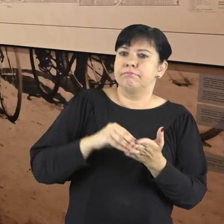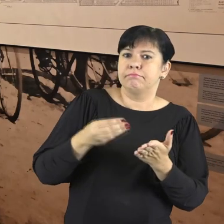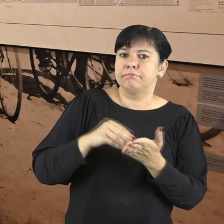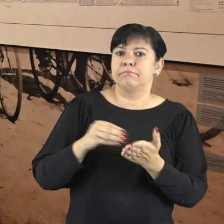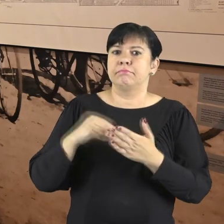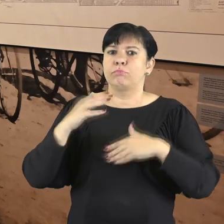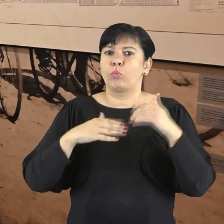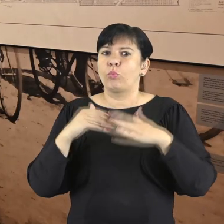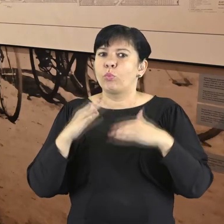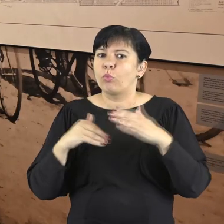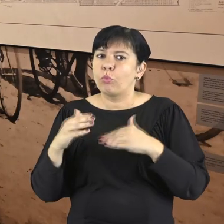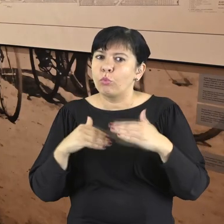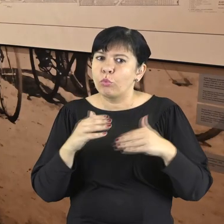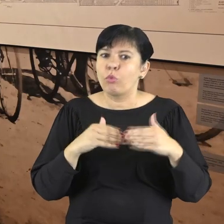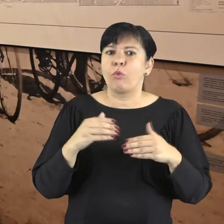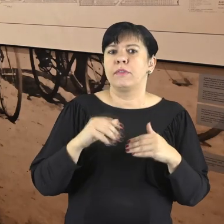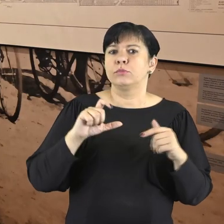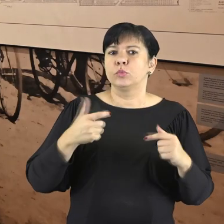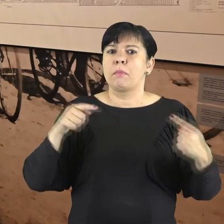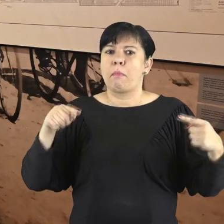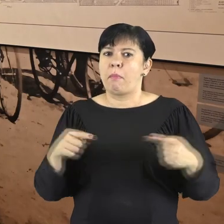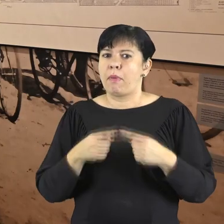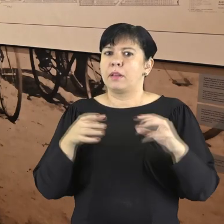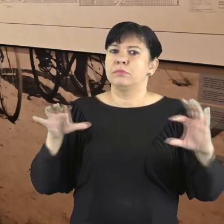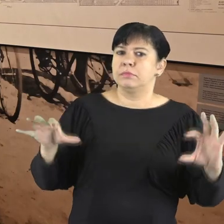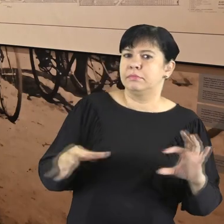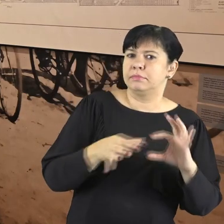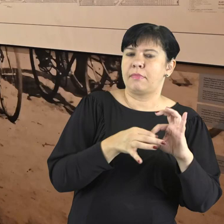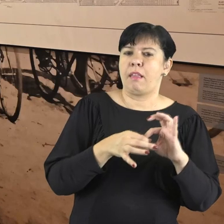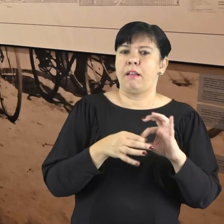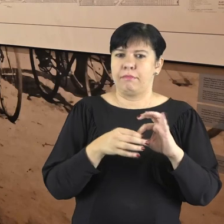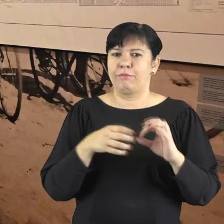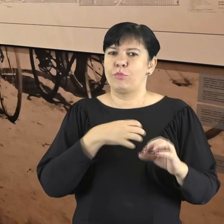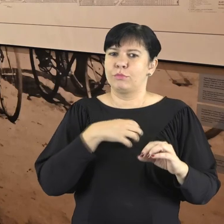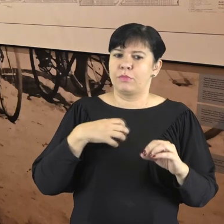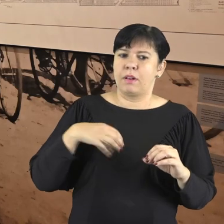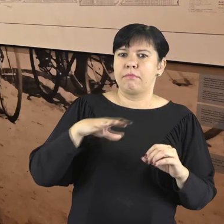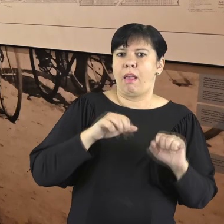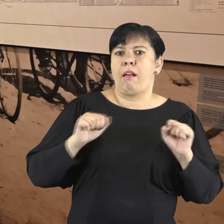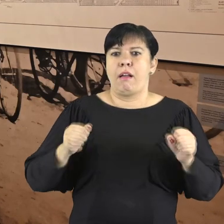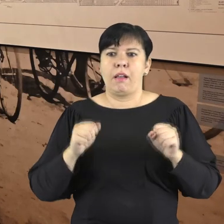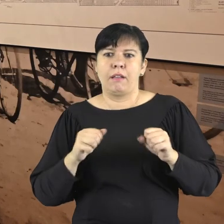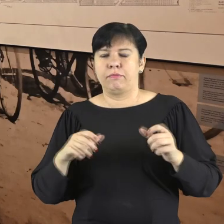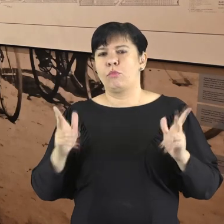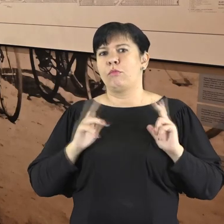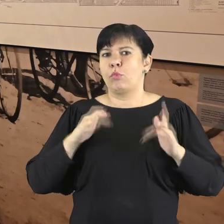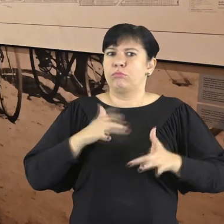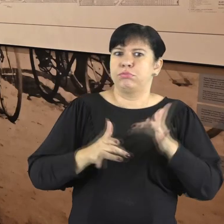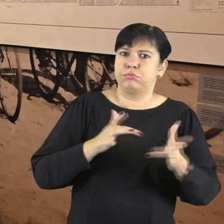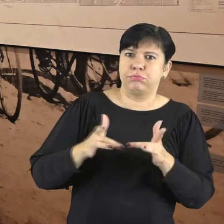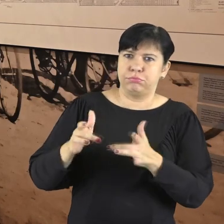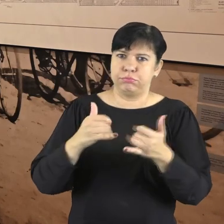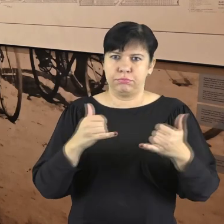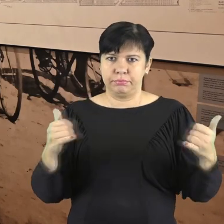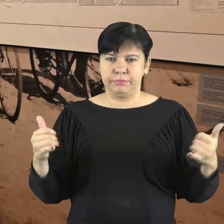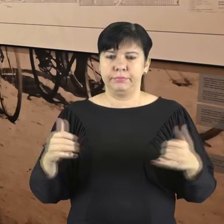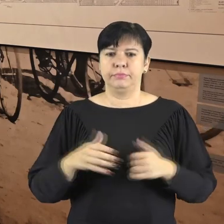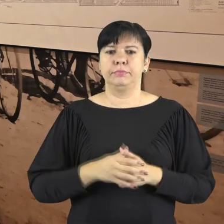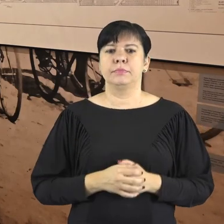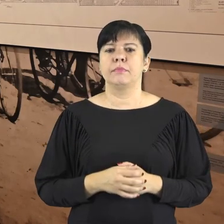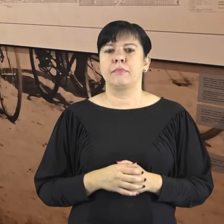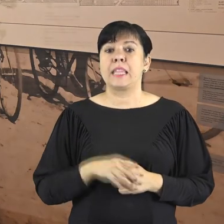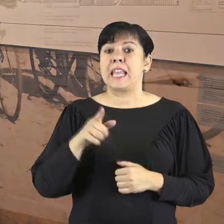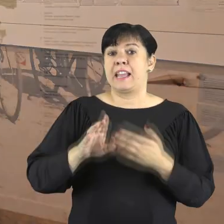natury, ale także zaczęto budować na ich terenie infrastrukturę do aktywnego wypoczynku.